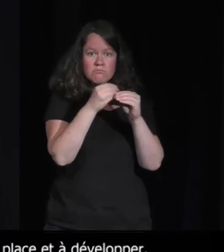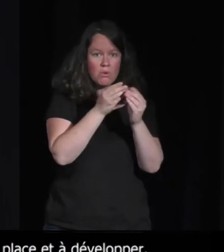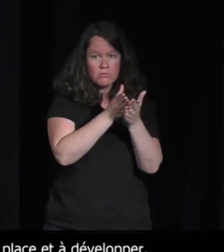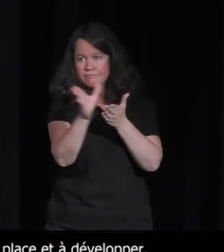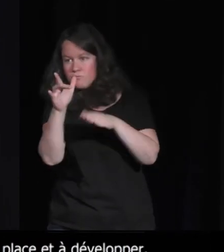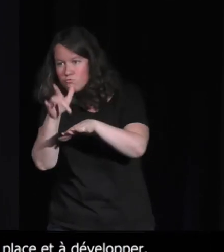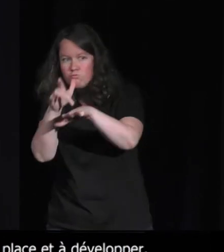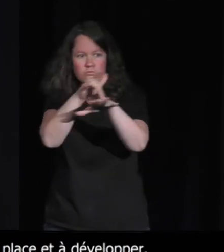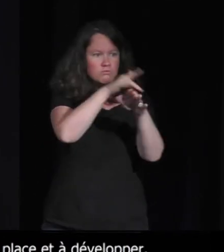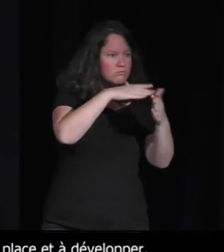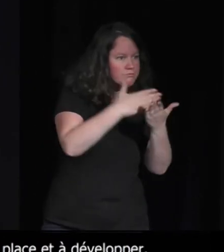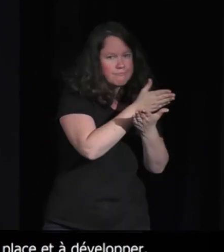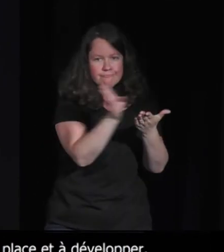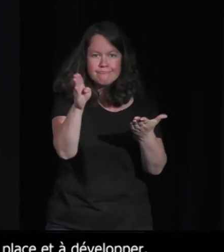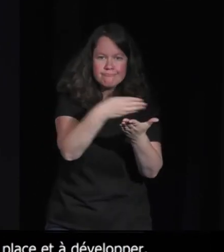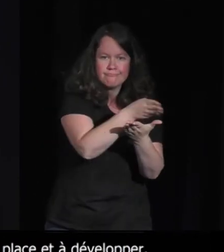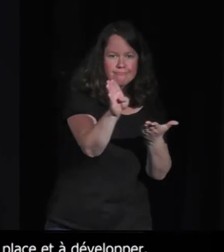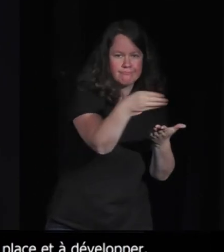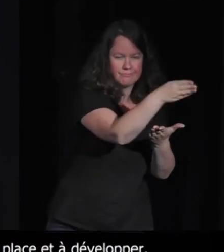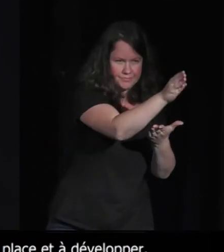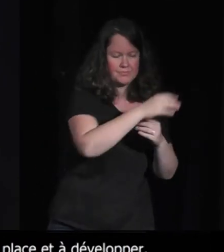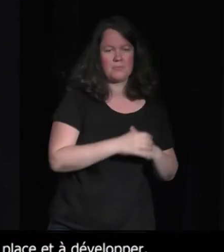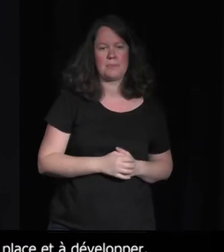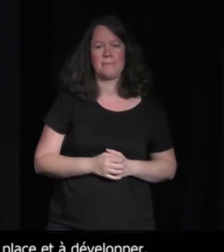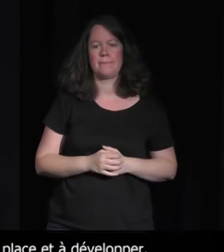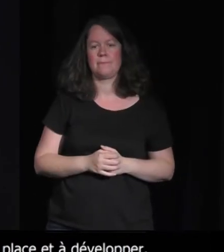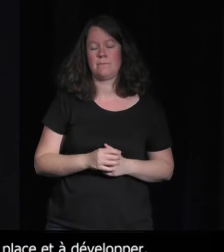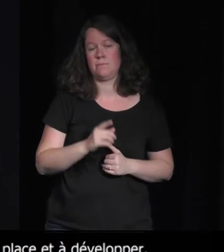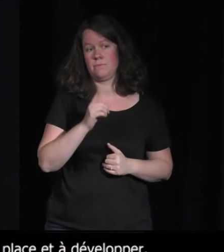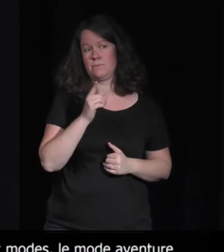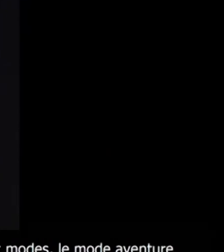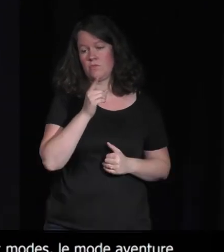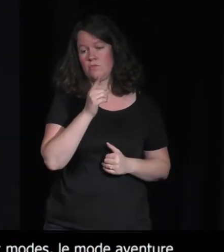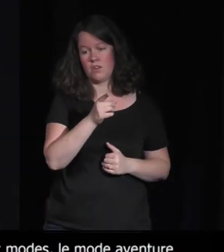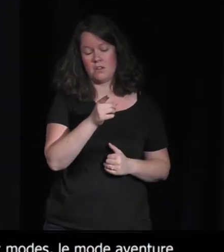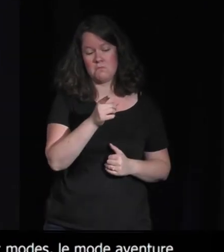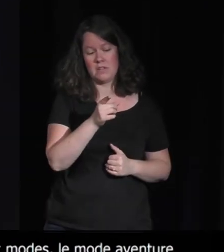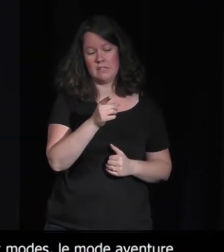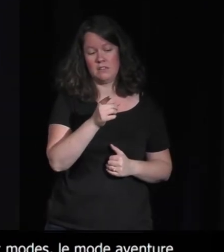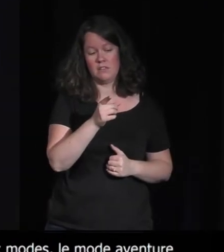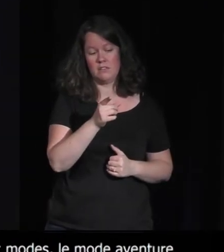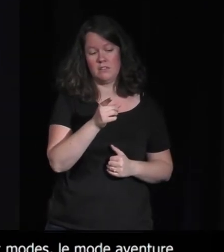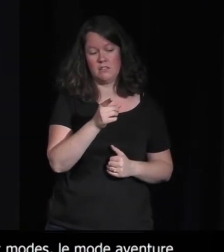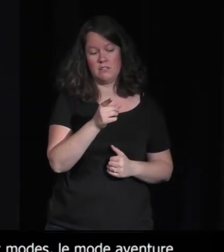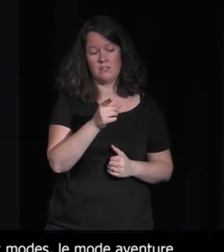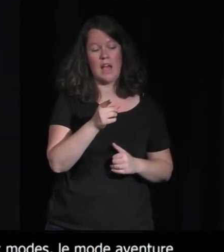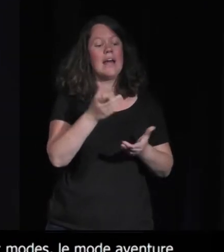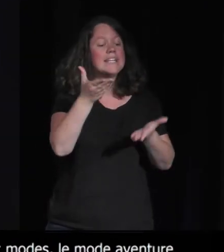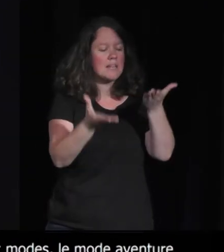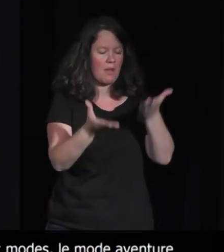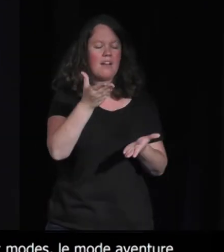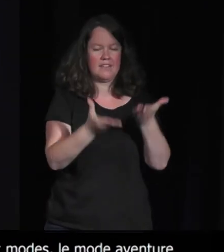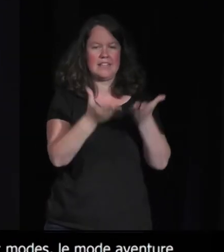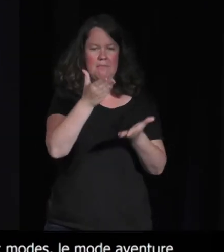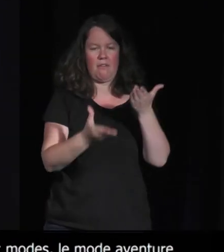et donc l'équilibre de l'écosystème n'est pas vital dans le gameplay. Donc ça, c'est arrangeant.